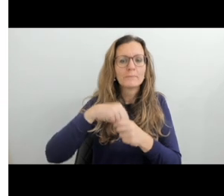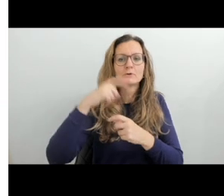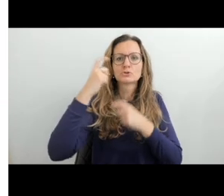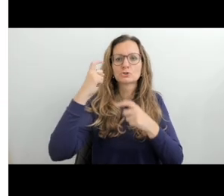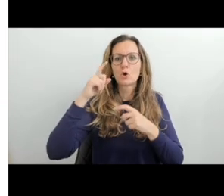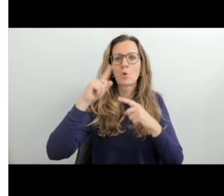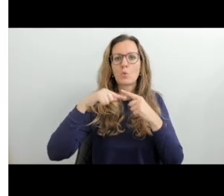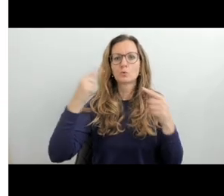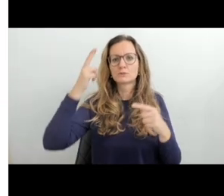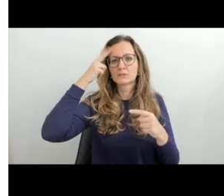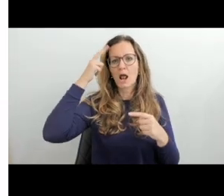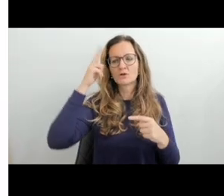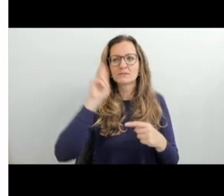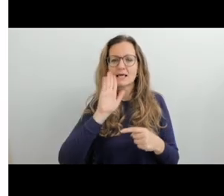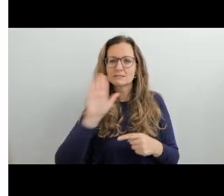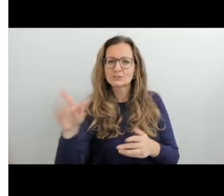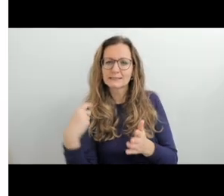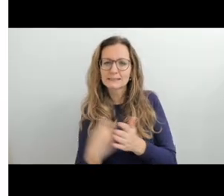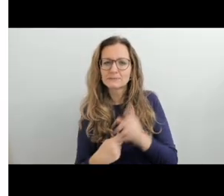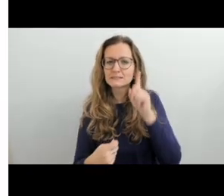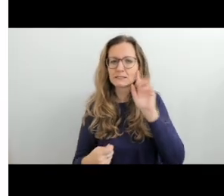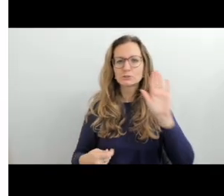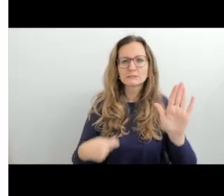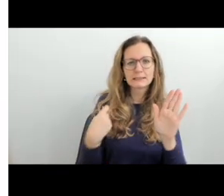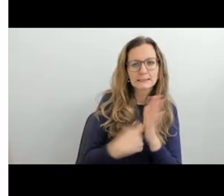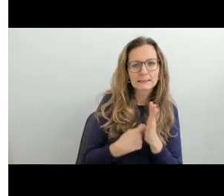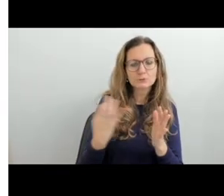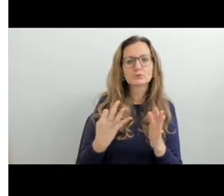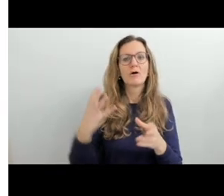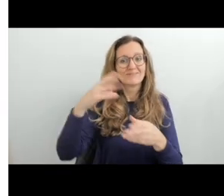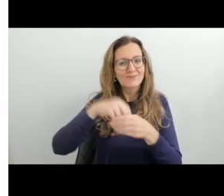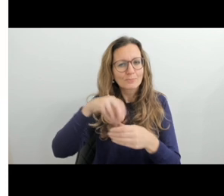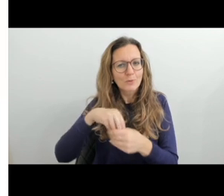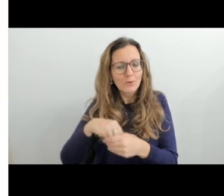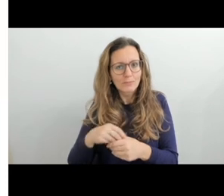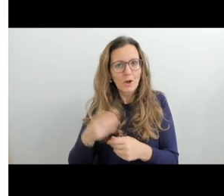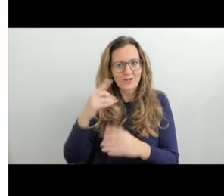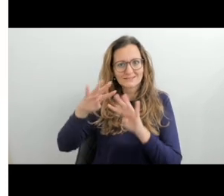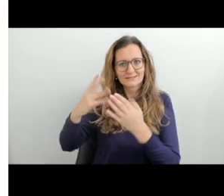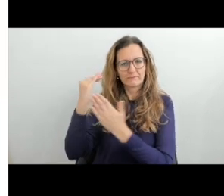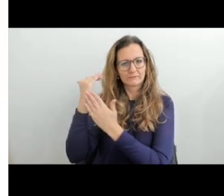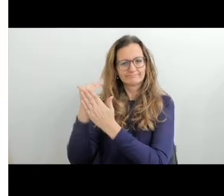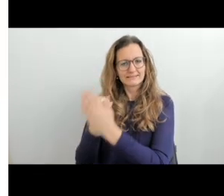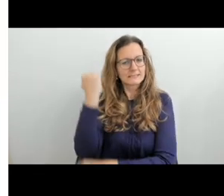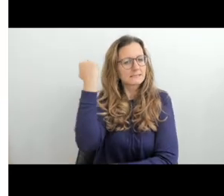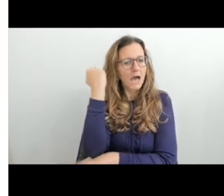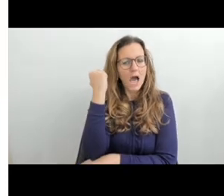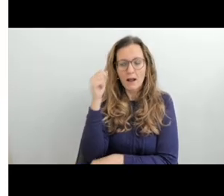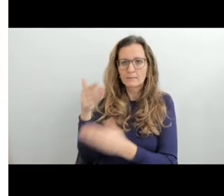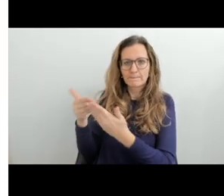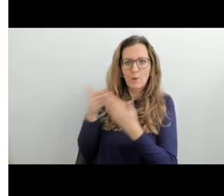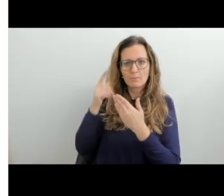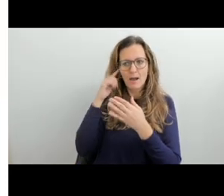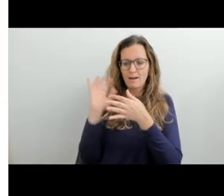upravenou pro neslyšící, tak zde taky testují své sociokulturní znalosti těchto